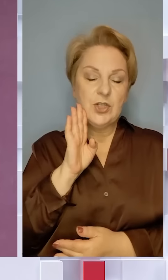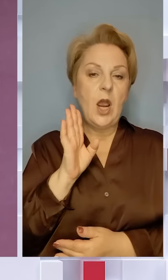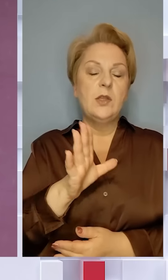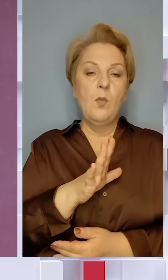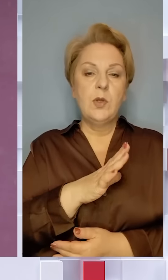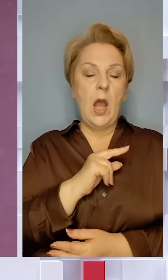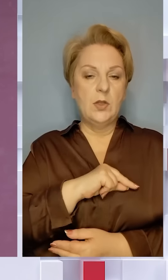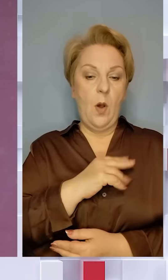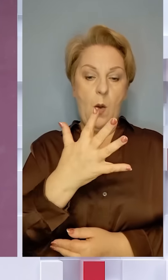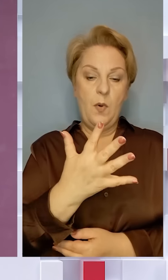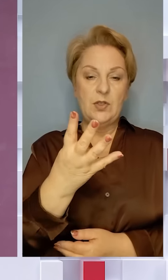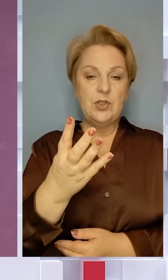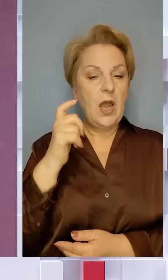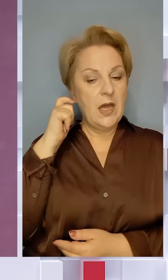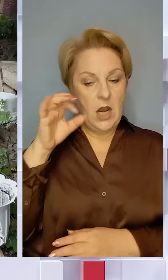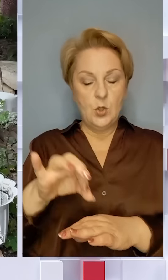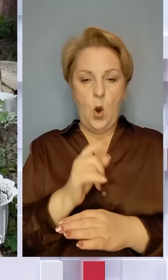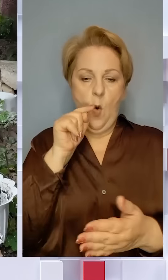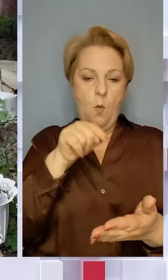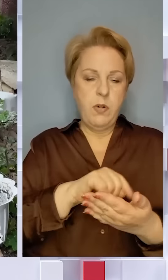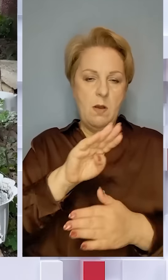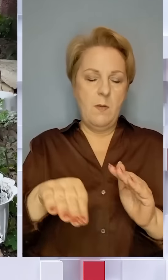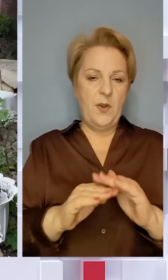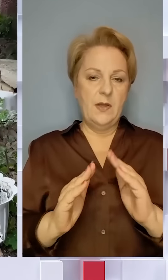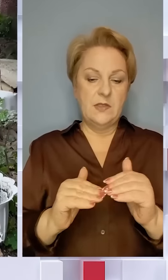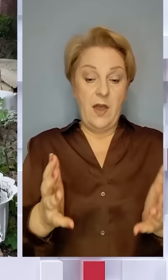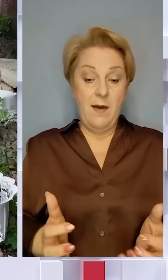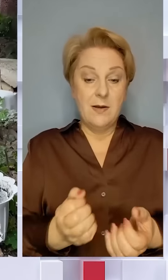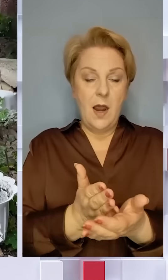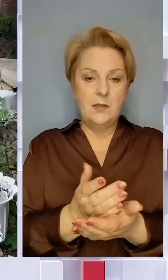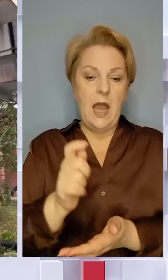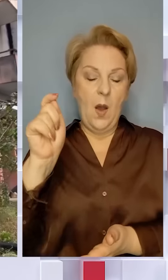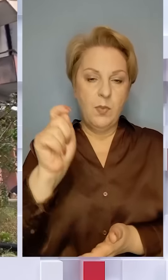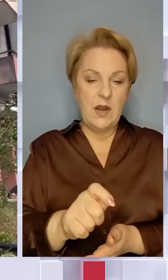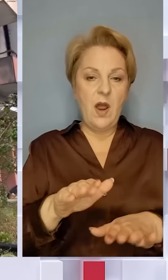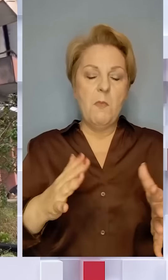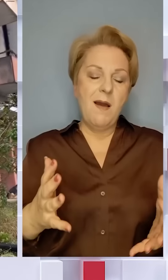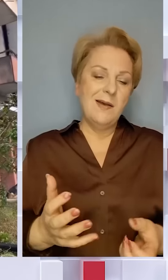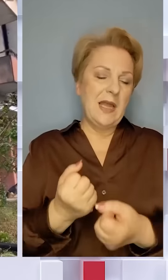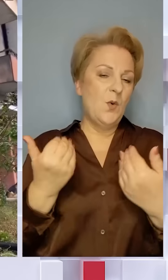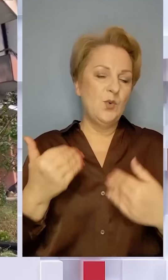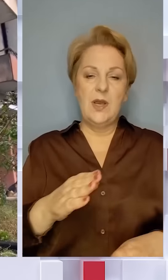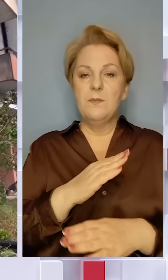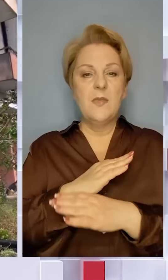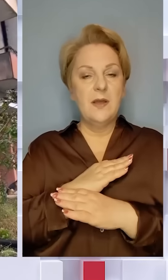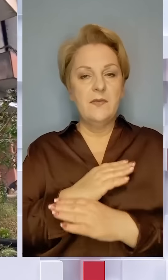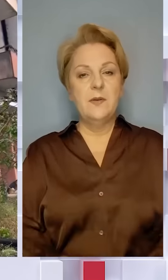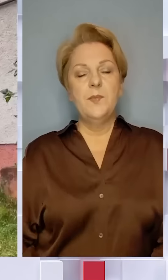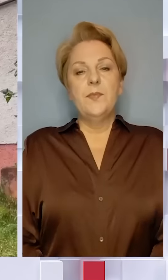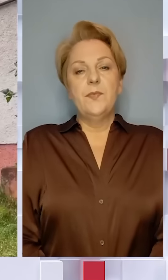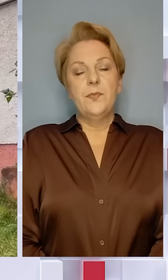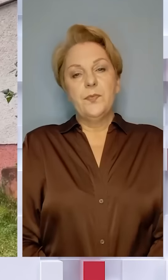роботі, її 54-річний чоловік опинився під завалами. Рятувальники, що прибули на місце, знайшли його вже без ознак життя.